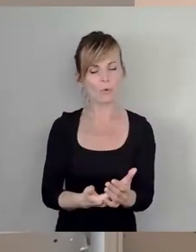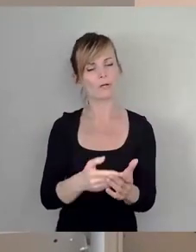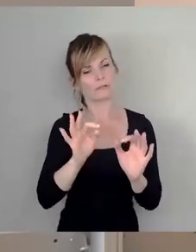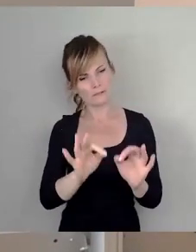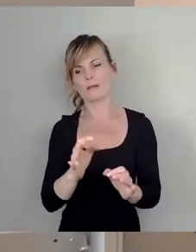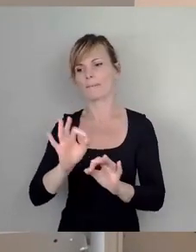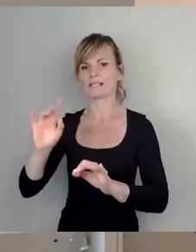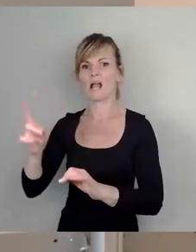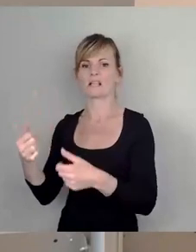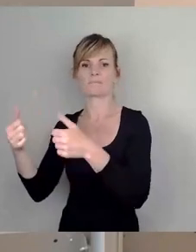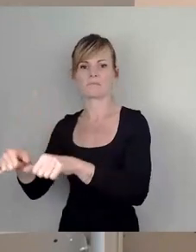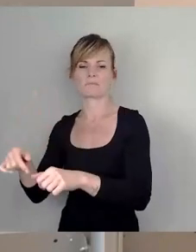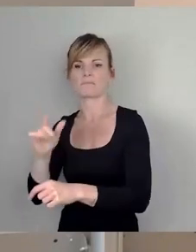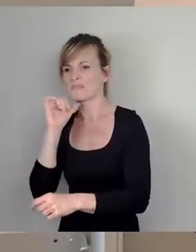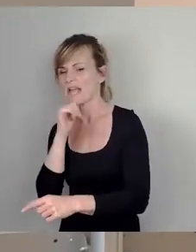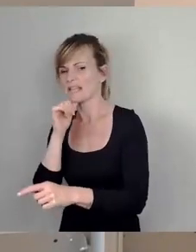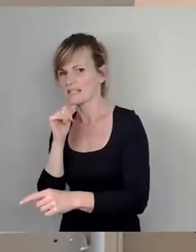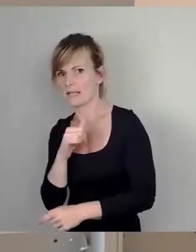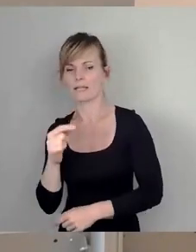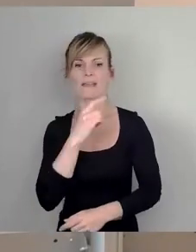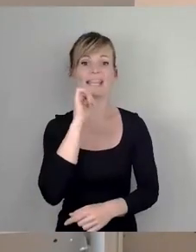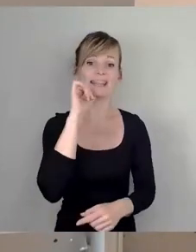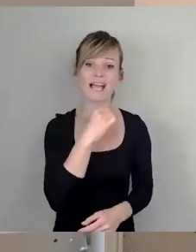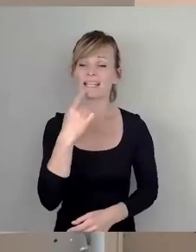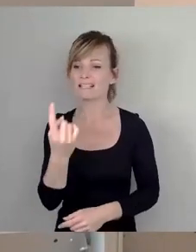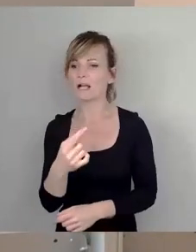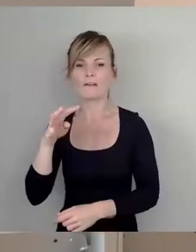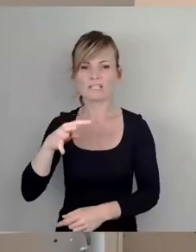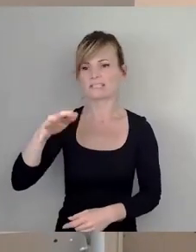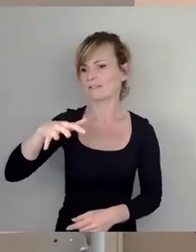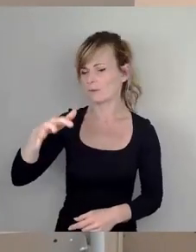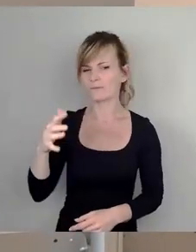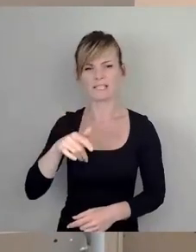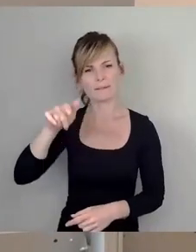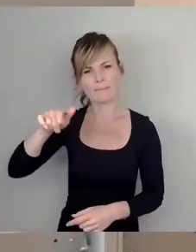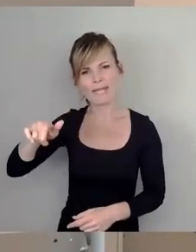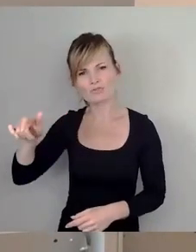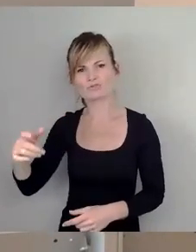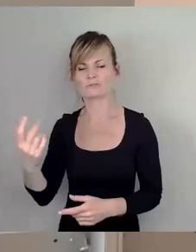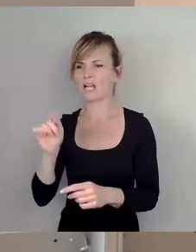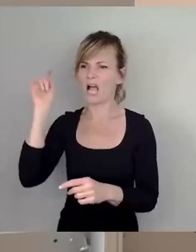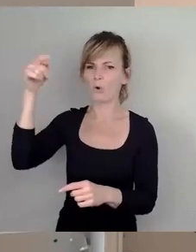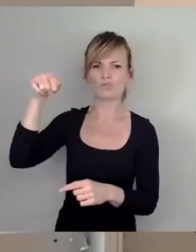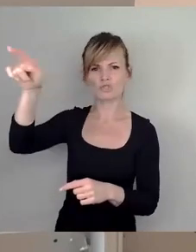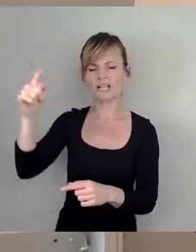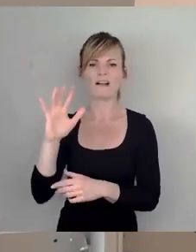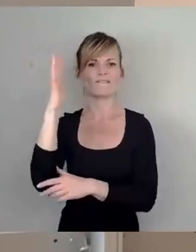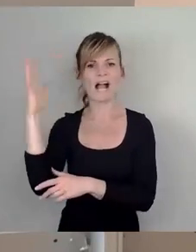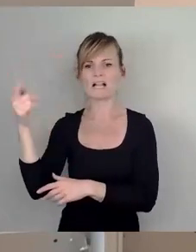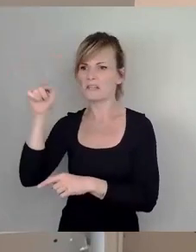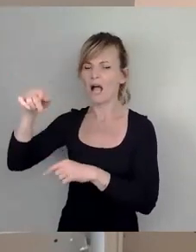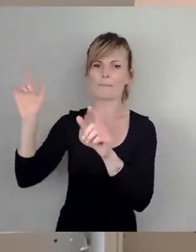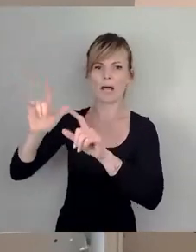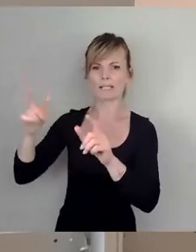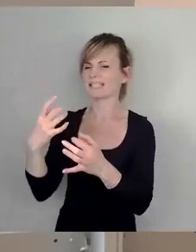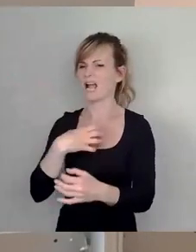dann schicken wir die Leute raus, dann schicken wir zum Teil 14, 15-jährige Menschen raus, die müssen in den Wald, dort ist kein Krankenwagen, kein Nisch, dort ist kein